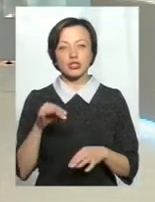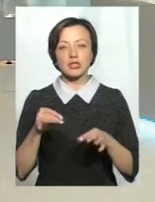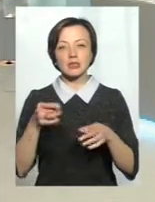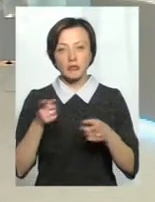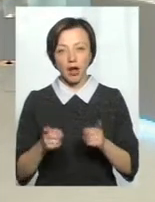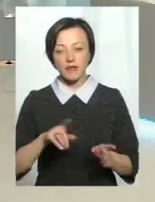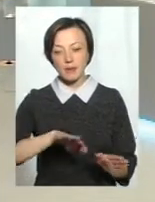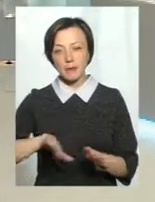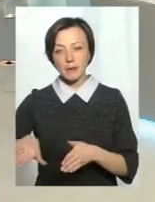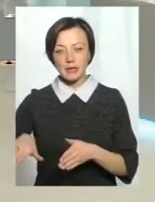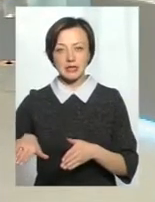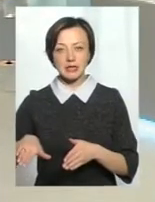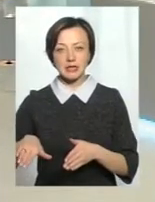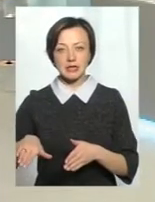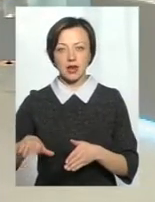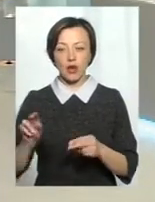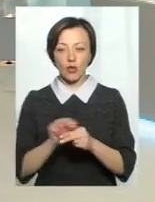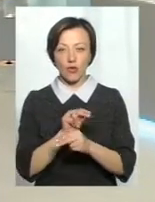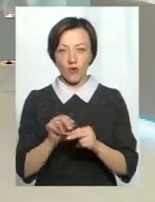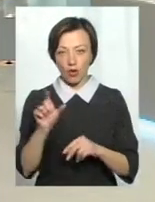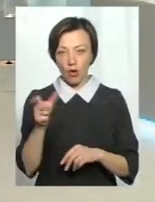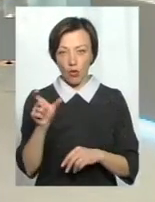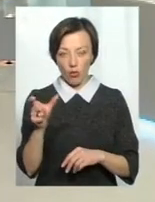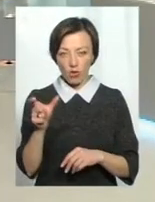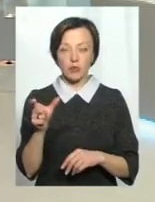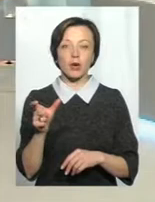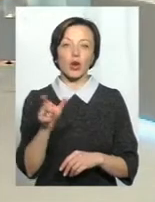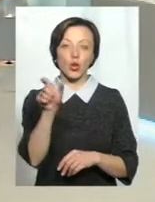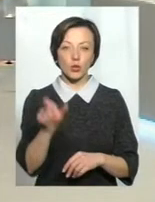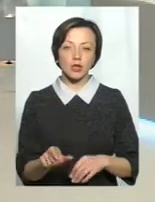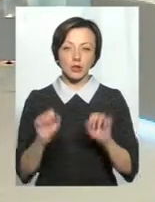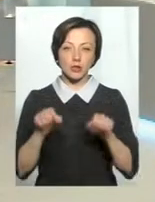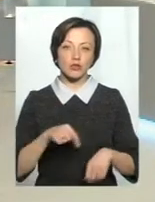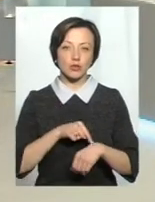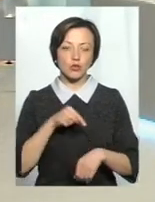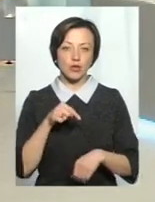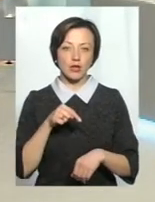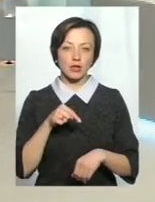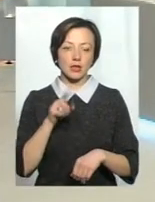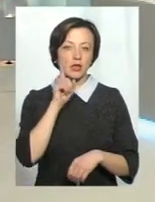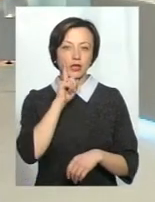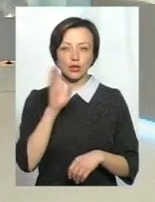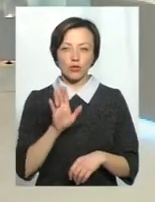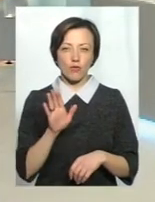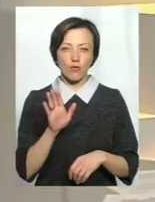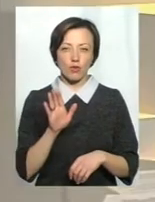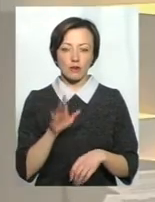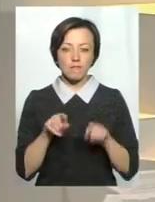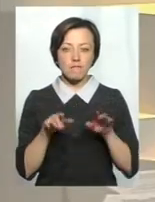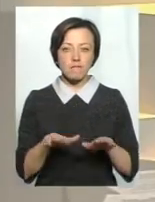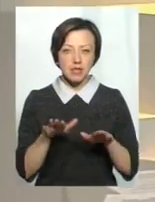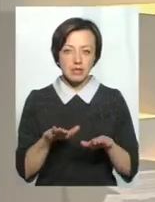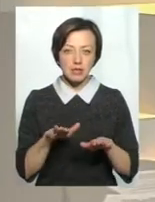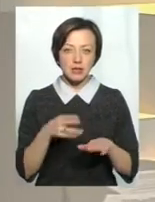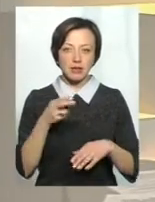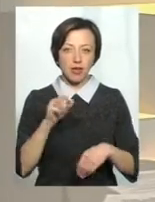після сеансу голкотерапії людина може відчувати дискомфорт в тому місці, де